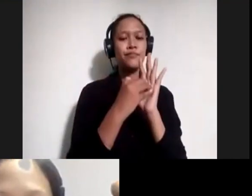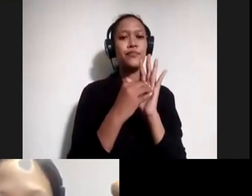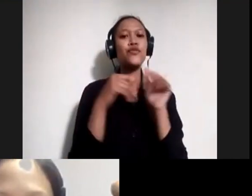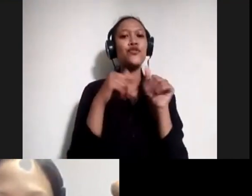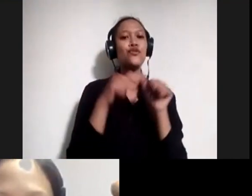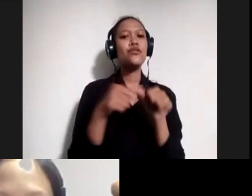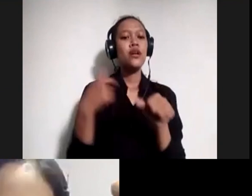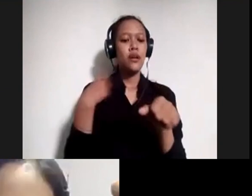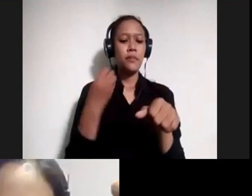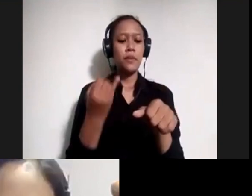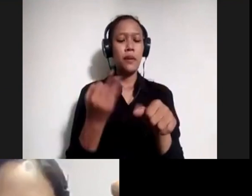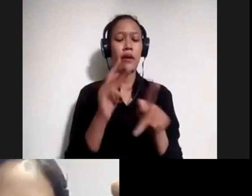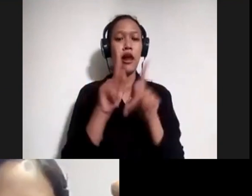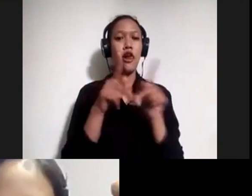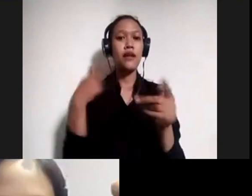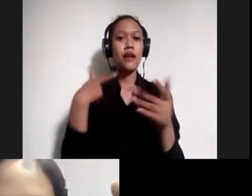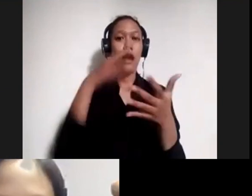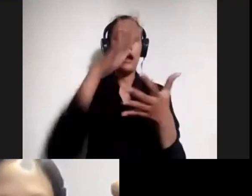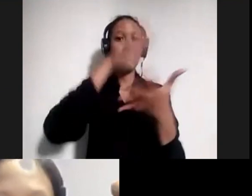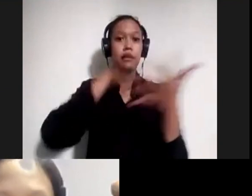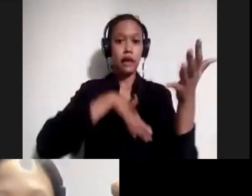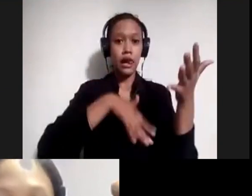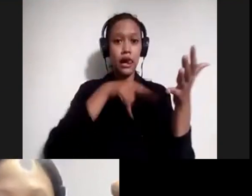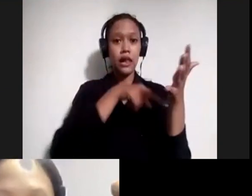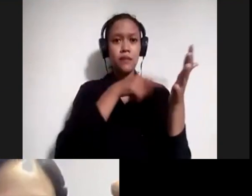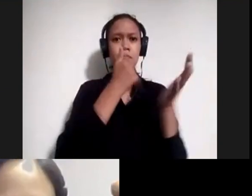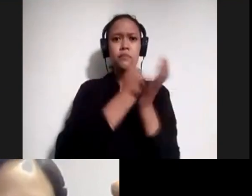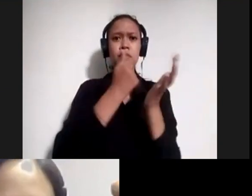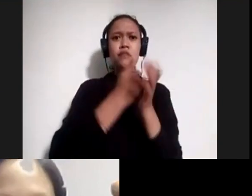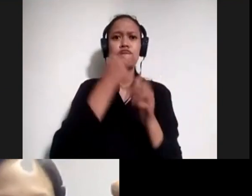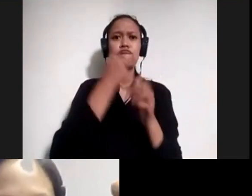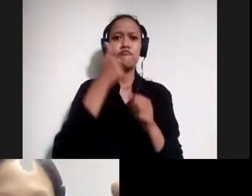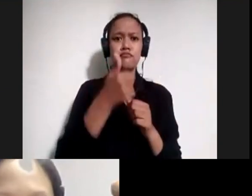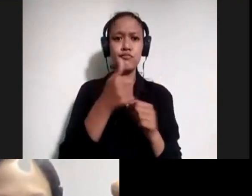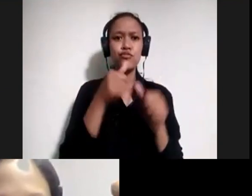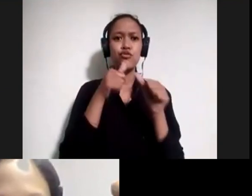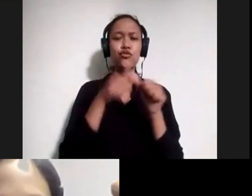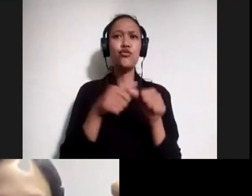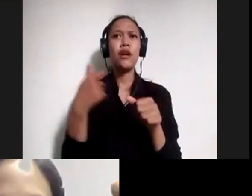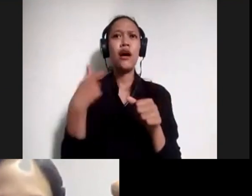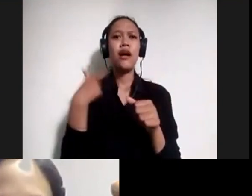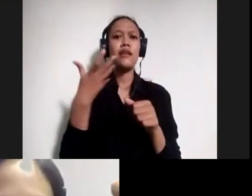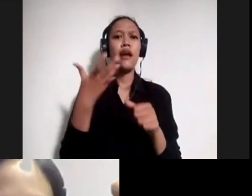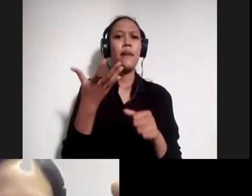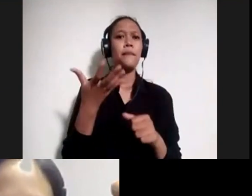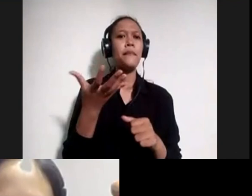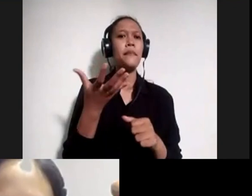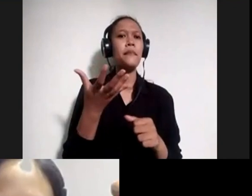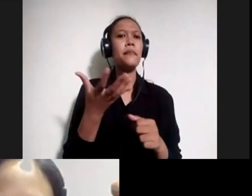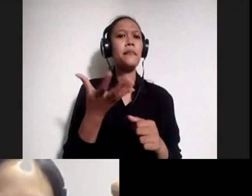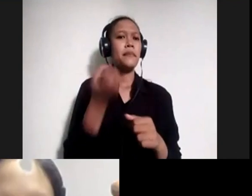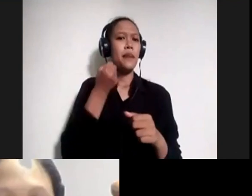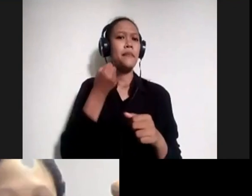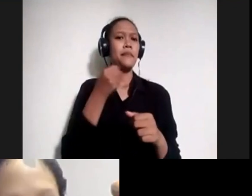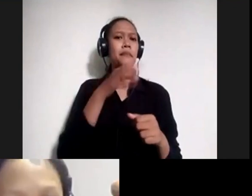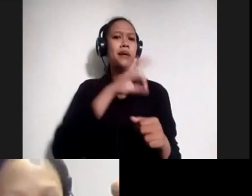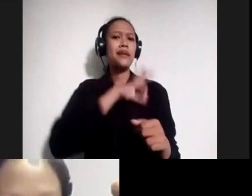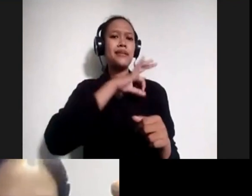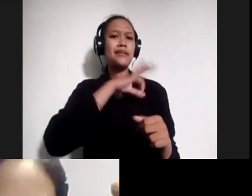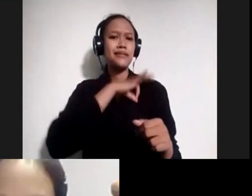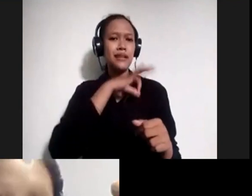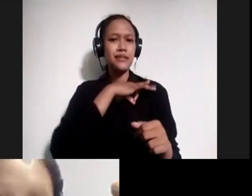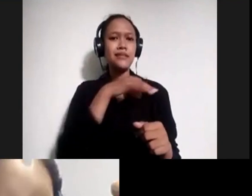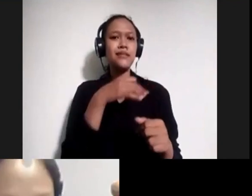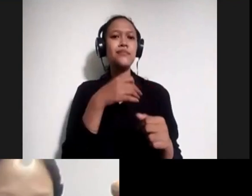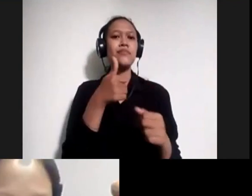ada artikelnya yang memang sangat bagus dan terlihat ada achievement story di situ, kita kirimkan juga